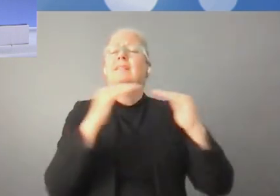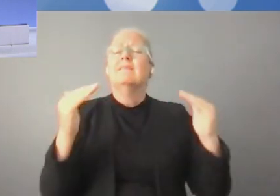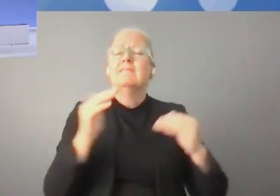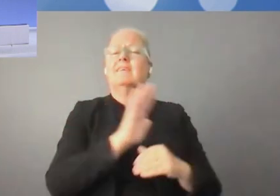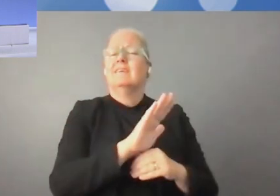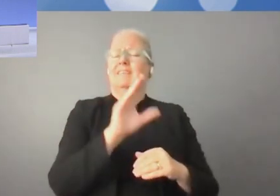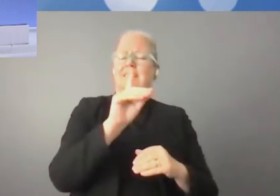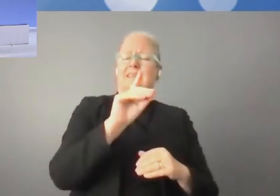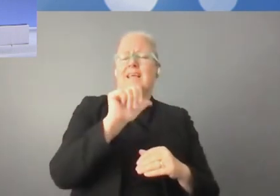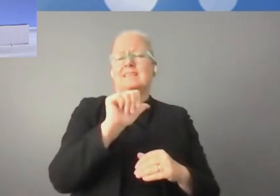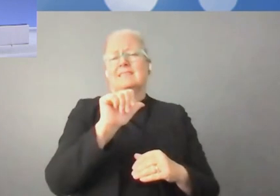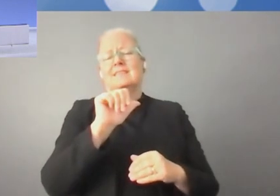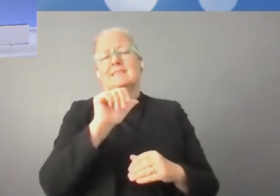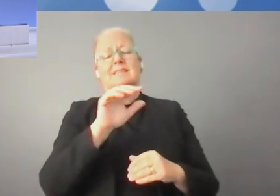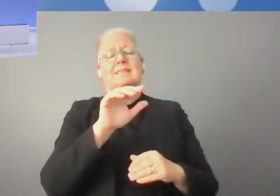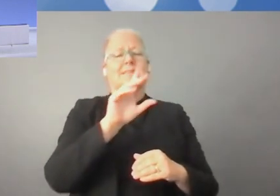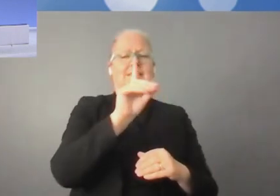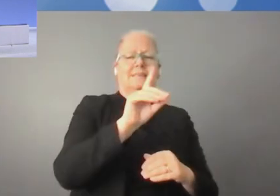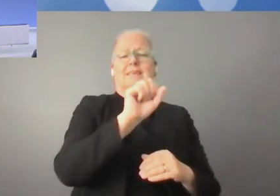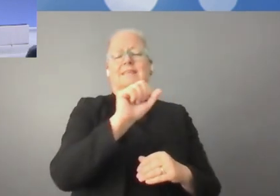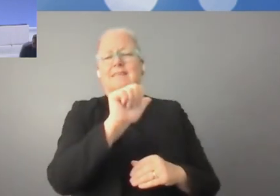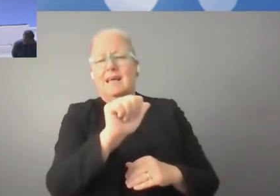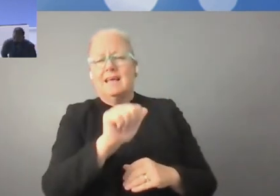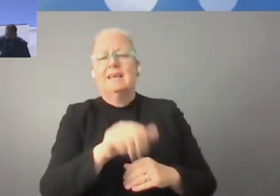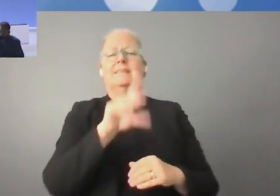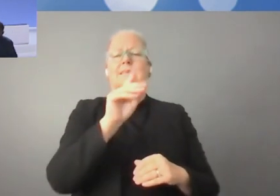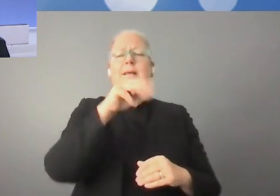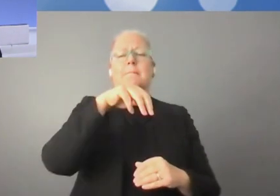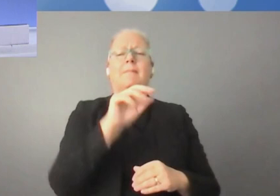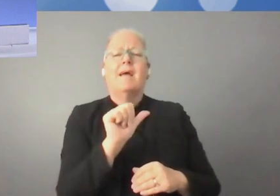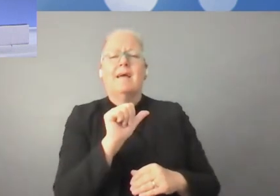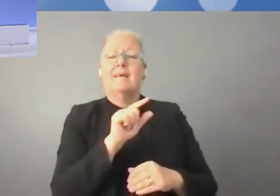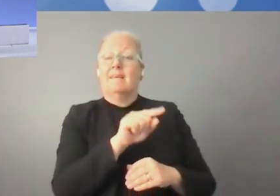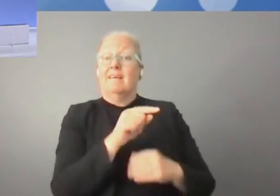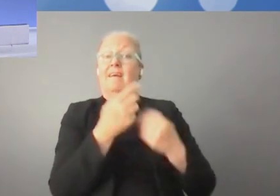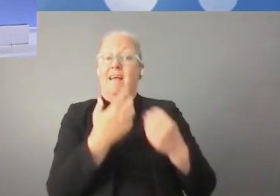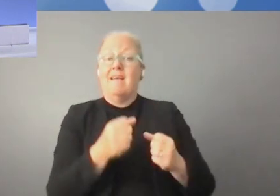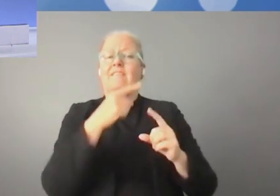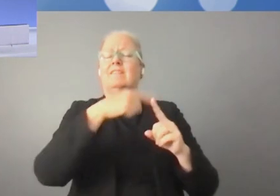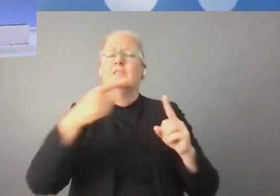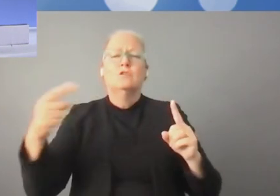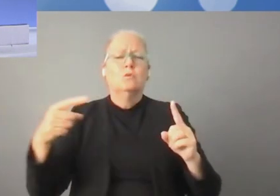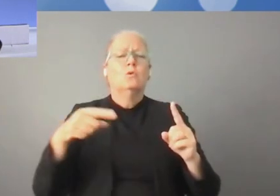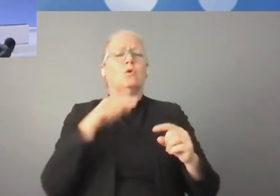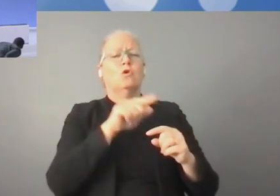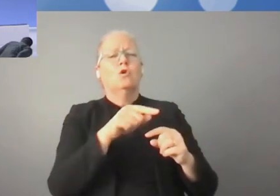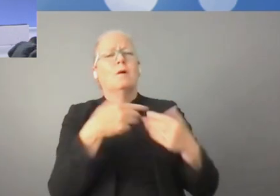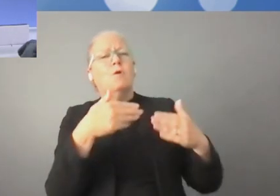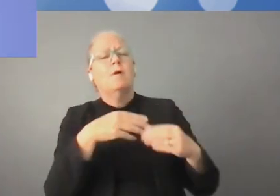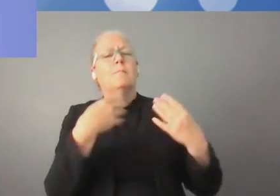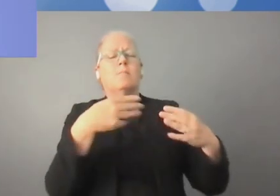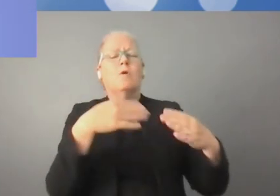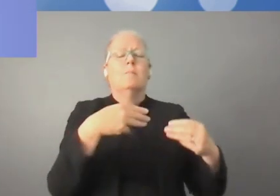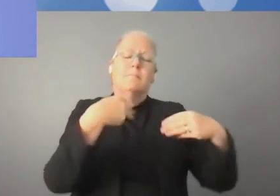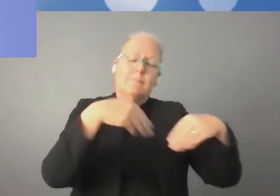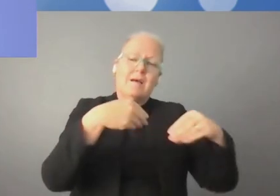discuter au niveau européen, car il y a de nouvelles, des projets, de nouvelles lois qui apparaissent au